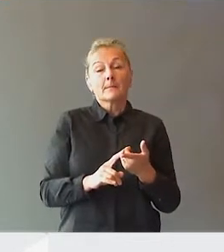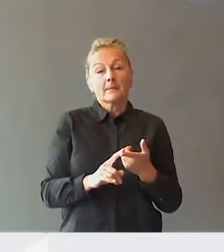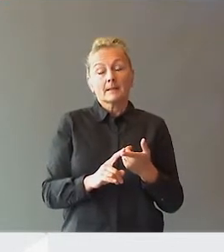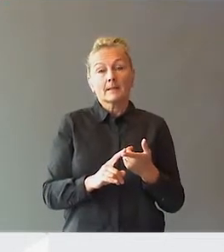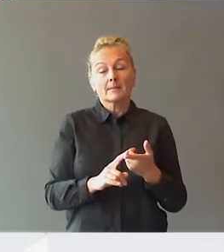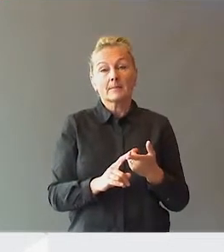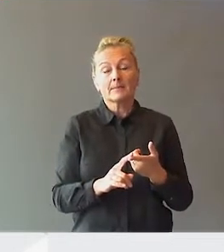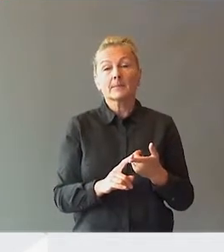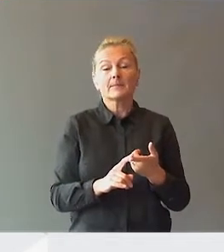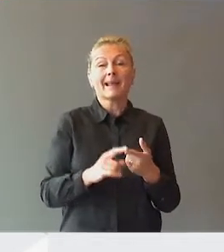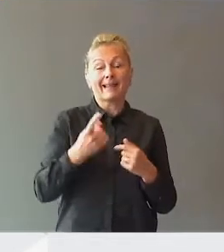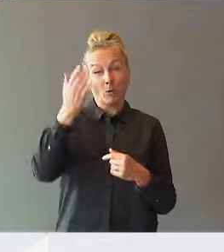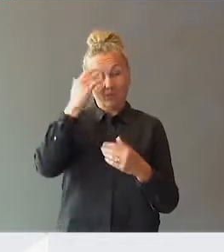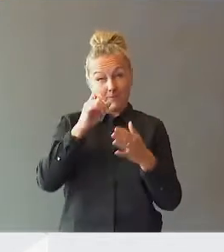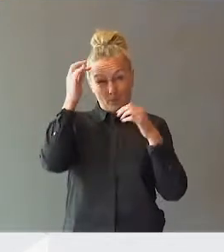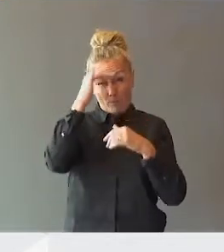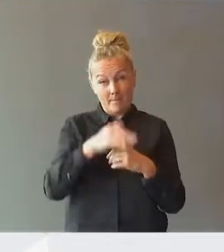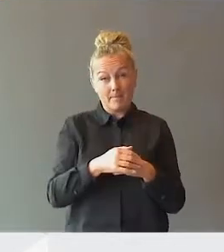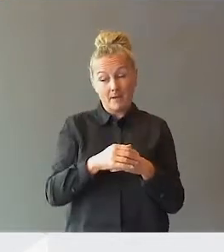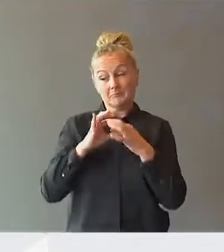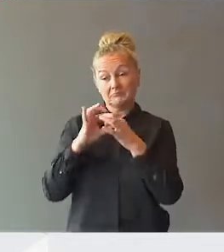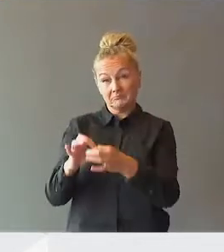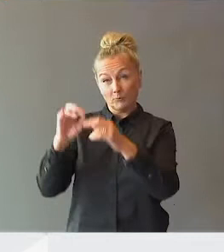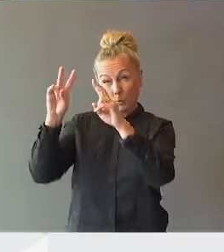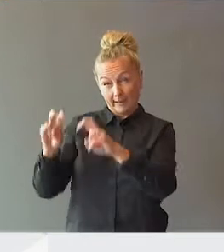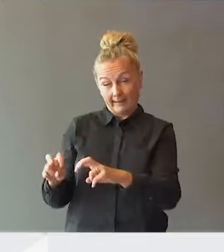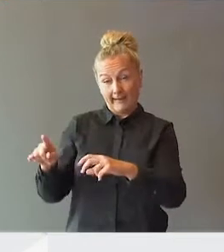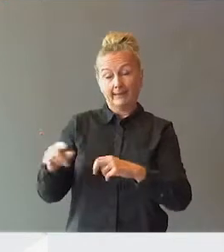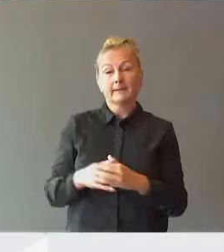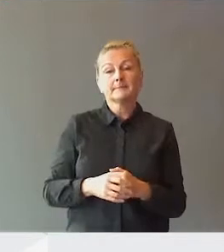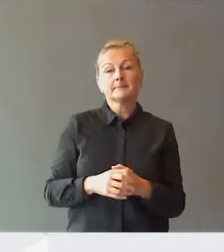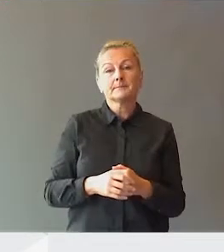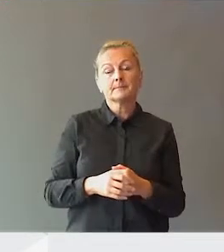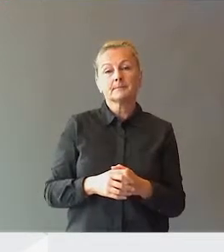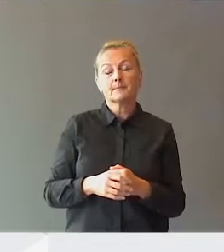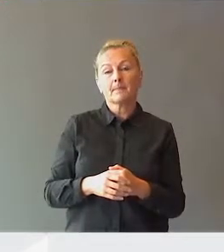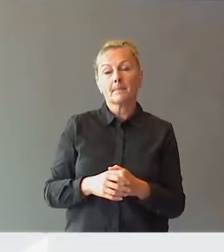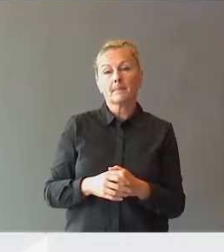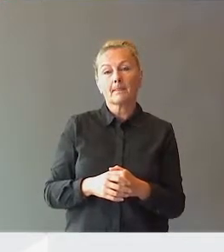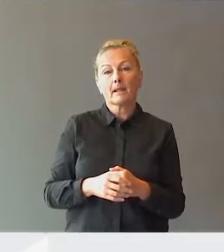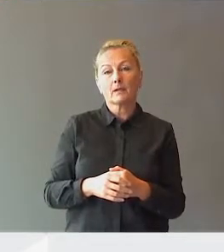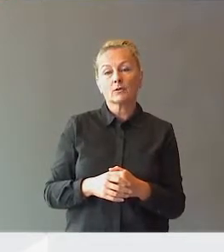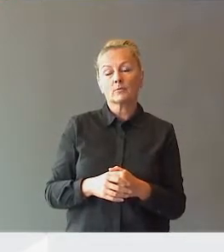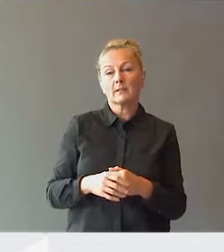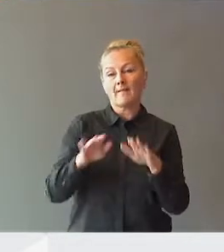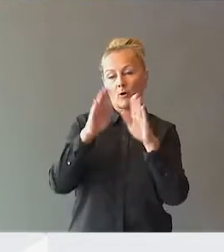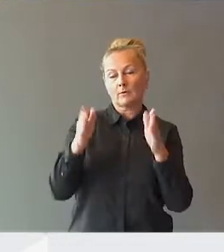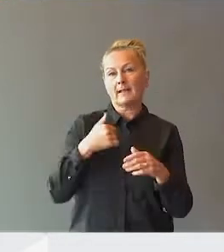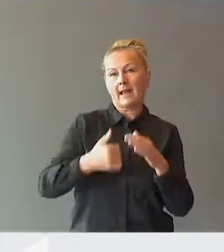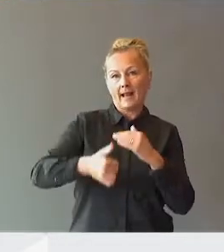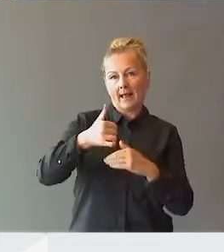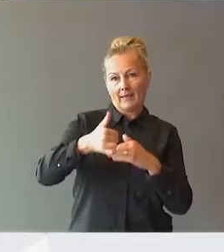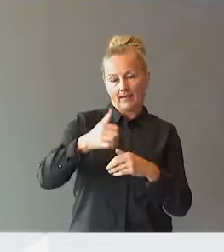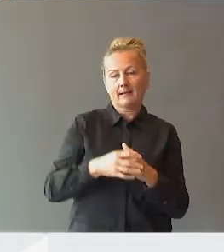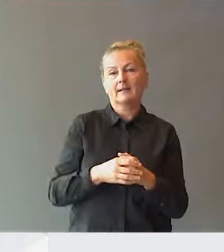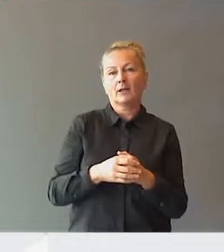Så et hovedproblem med utredningen er jo, som det fakultetet jeg leder, dokumentert på